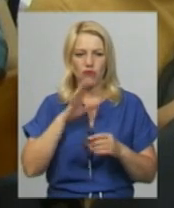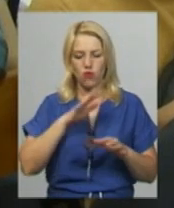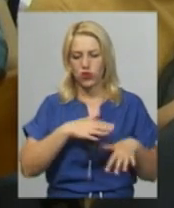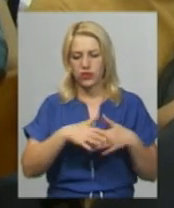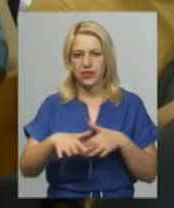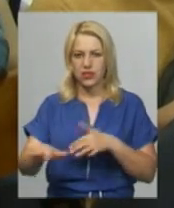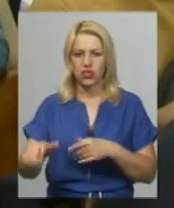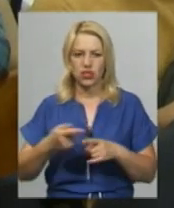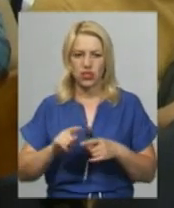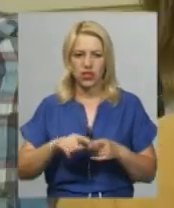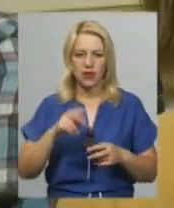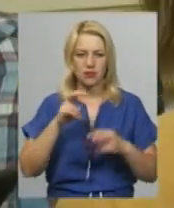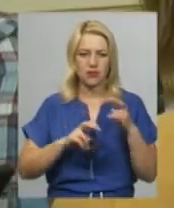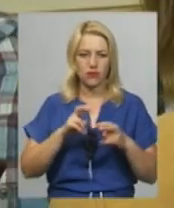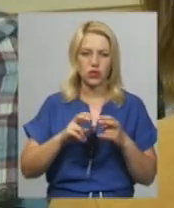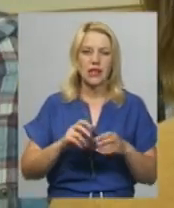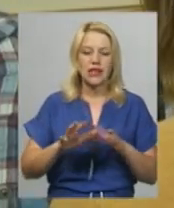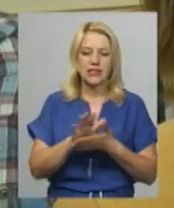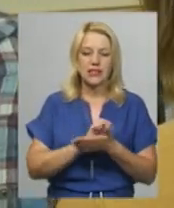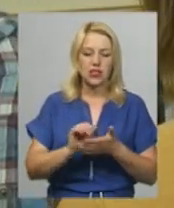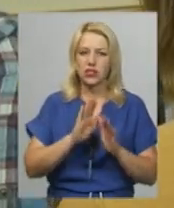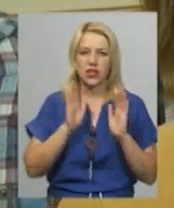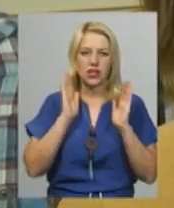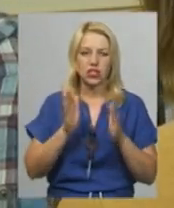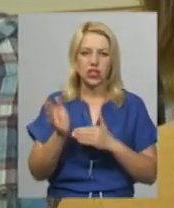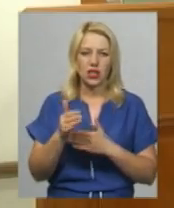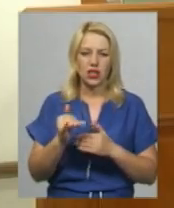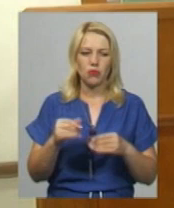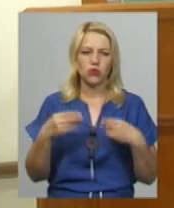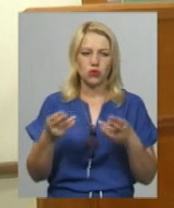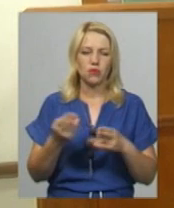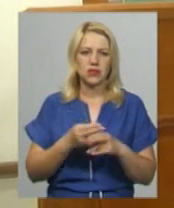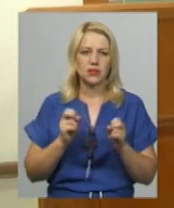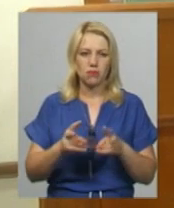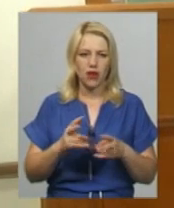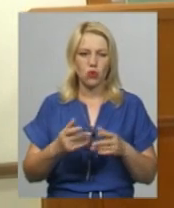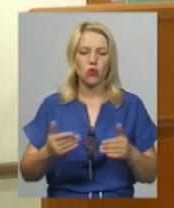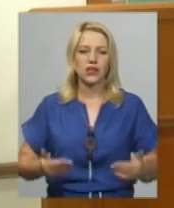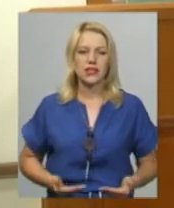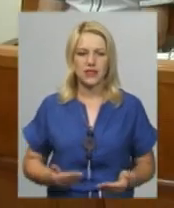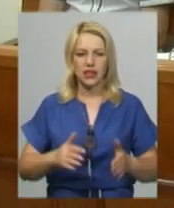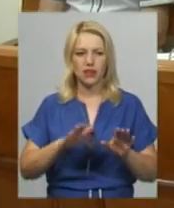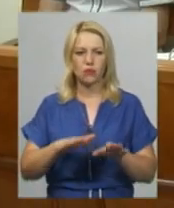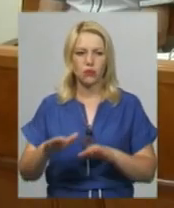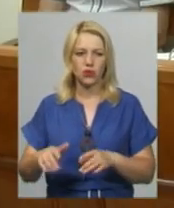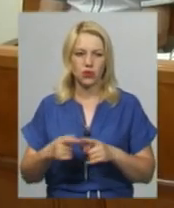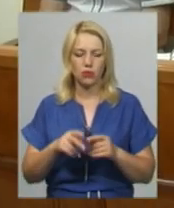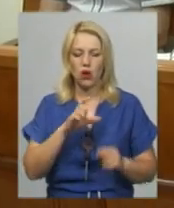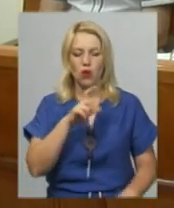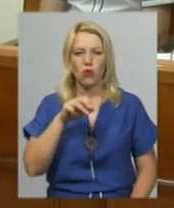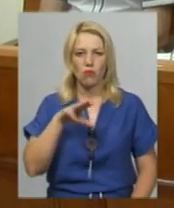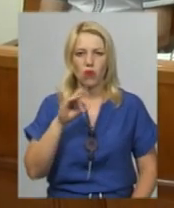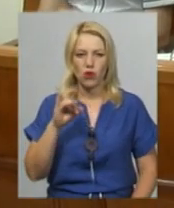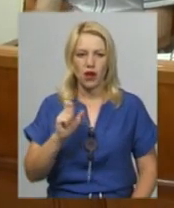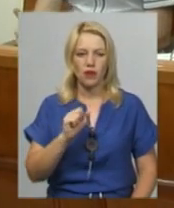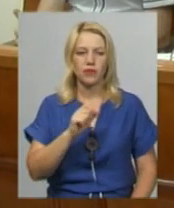картонно-паперової фабрики знищують не лише рибу, а несуть небезпеку жителям населених пунктів в низ потечії річок Хомора і Случ.